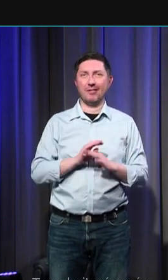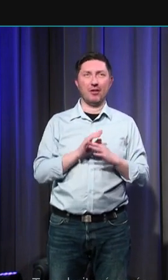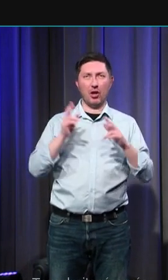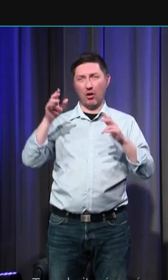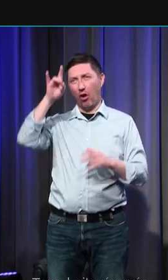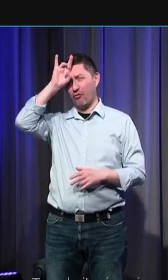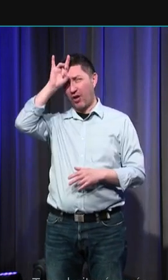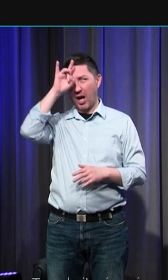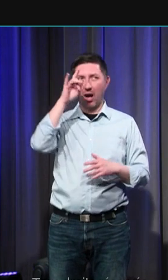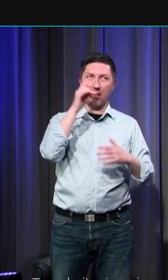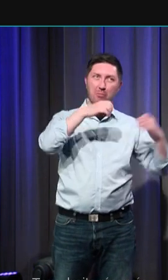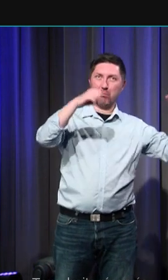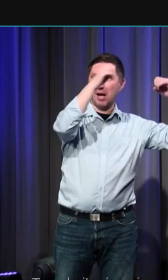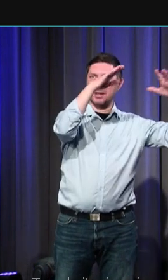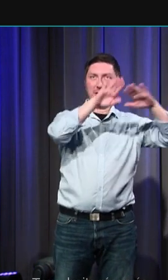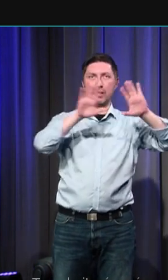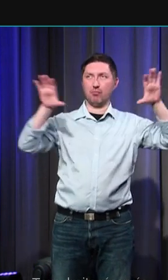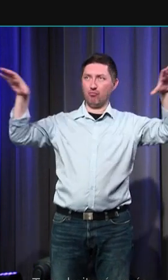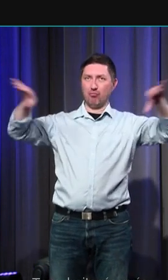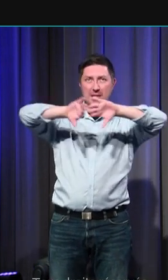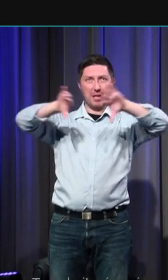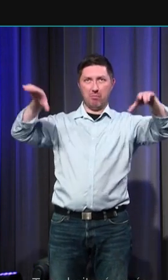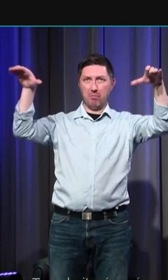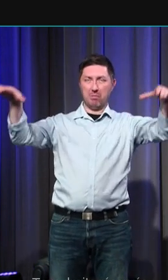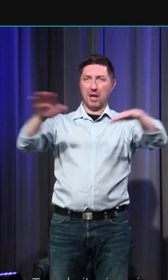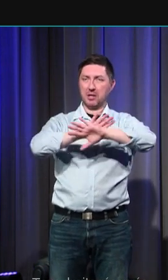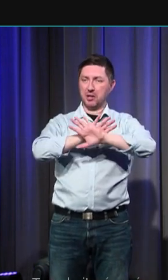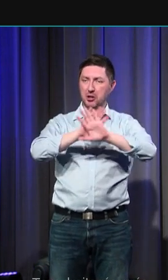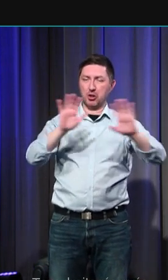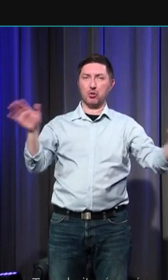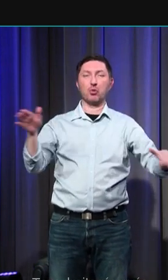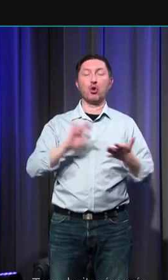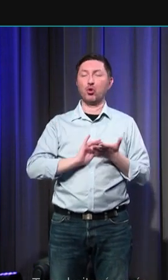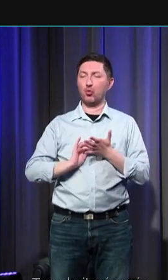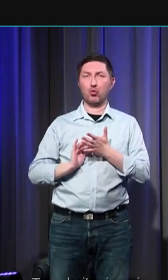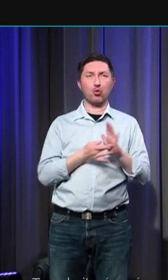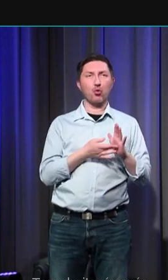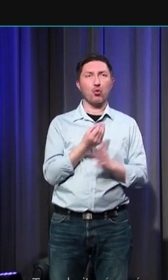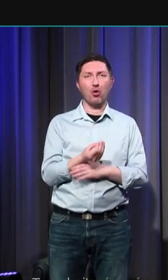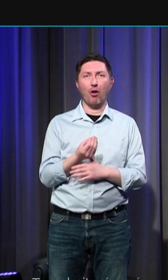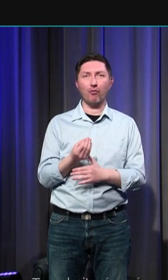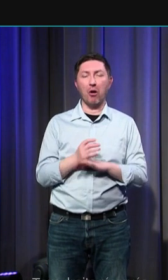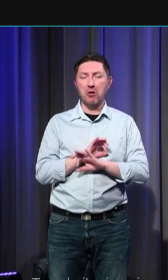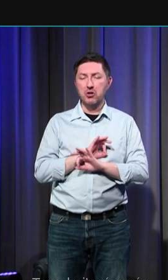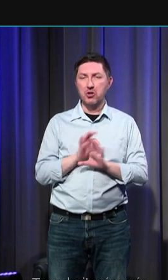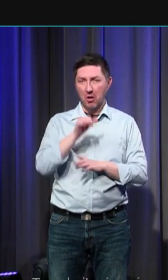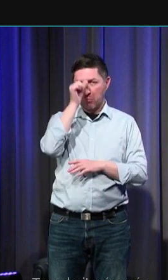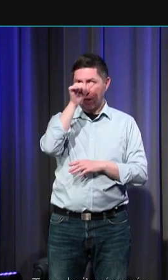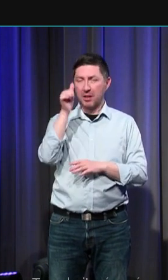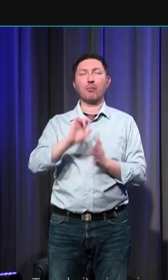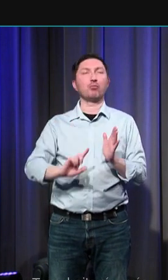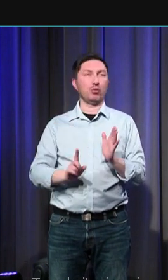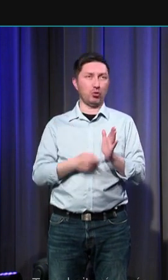enfers et le paradis et pour que tous les enfants qui à l'heure actuelle sont décédés sans baptême aient